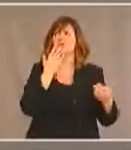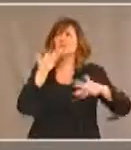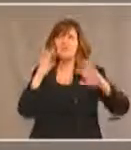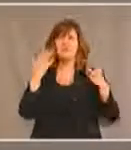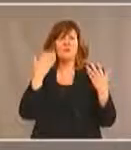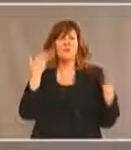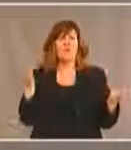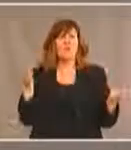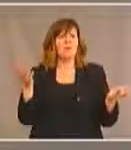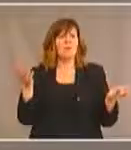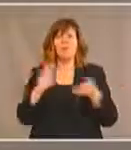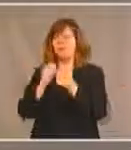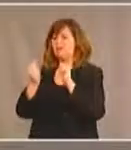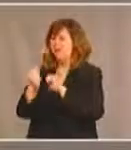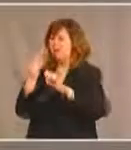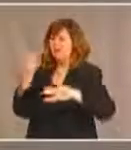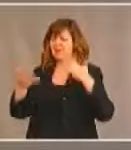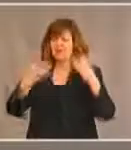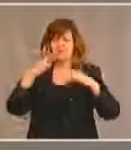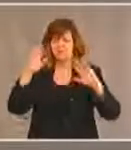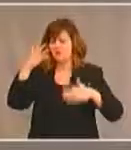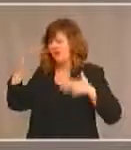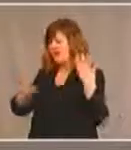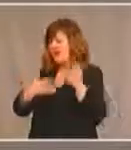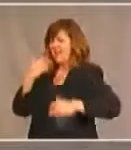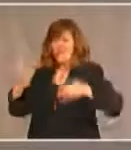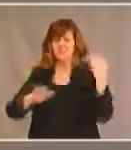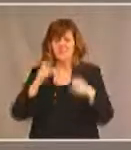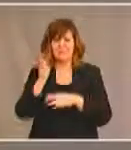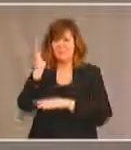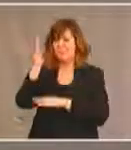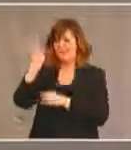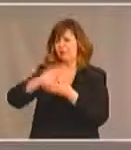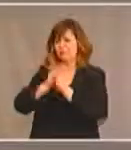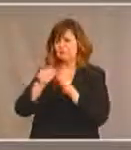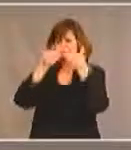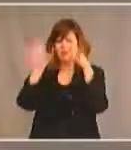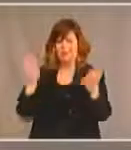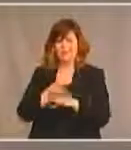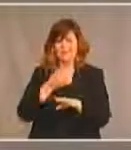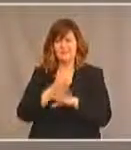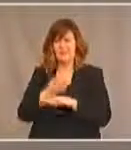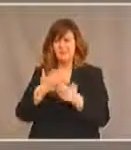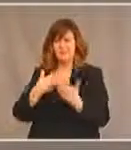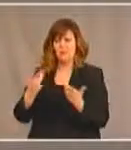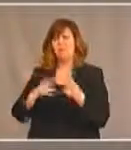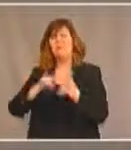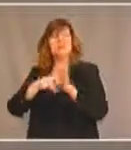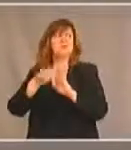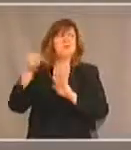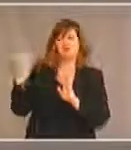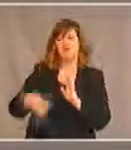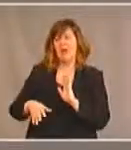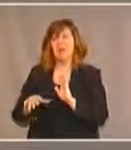par le fait de changer ils se disent ah si on rend une conférence accessible une situation accessible ça coûte très cher